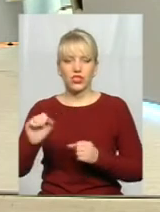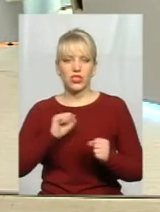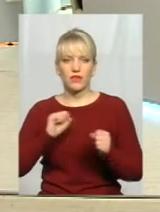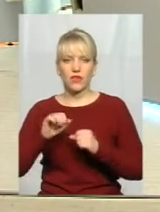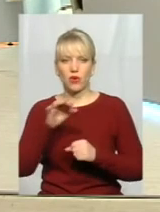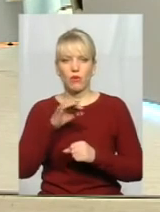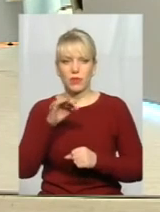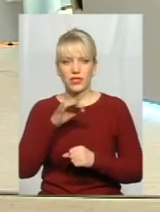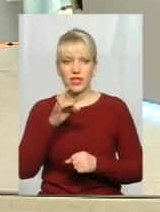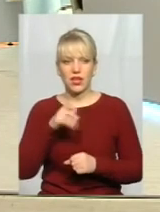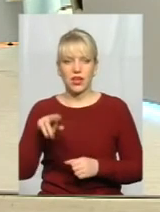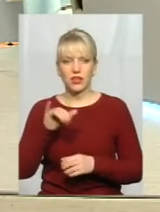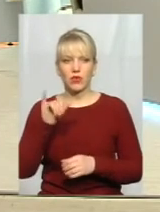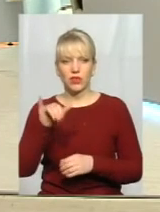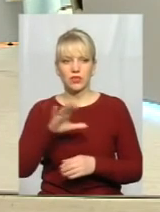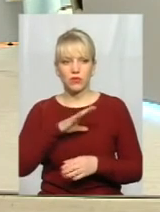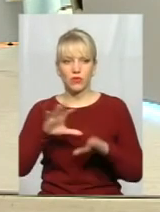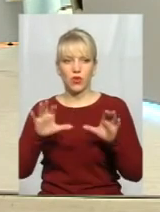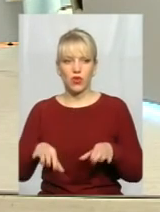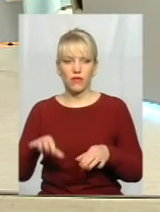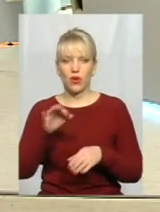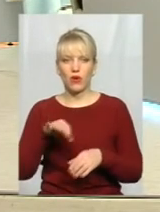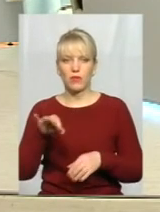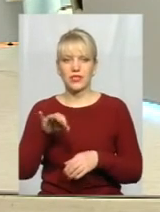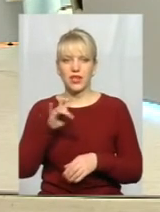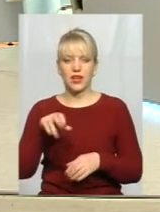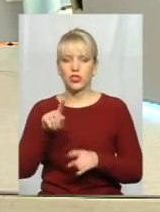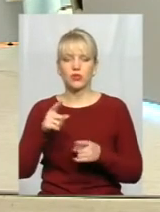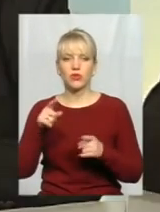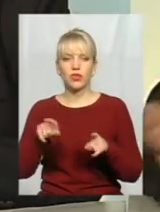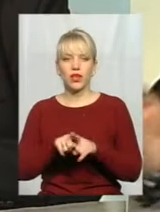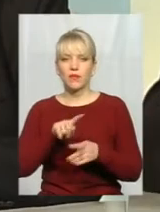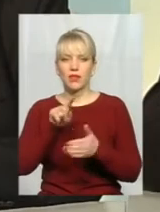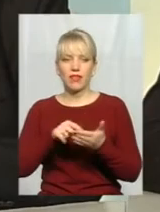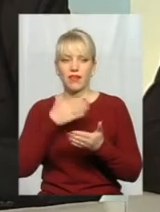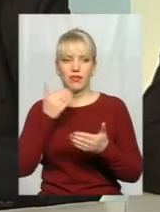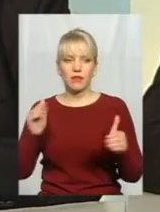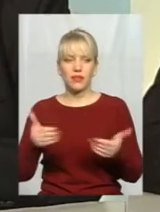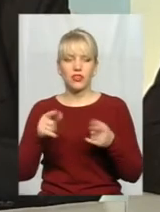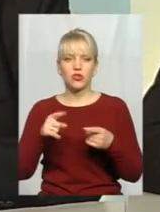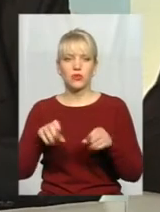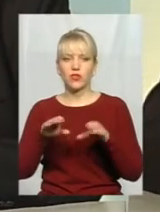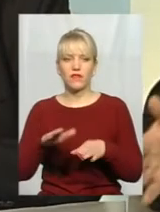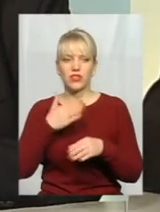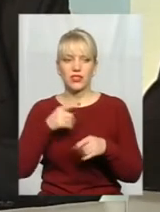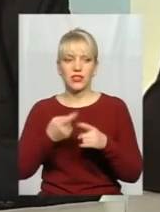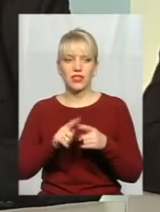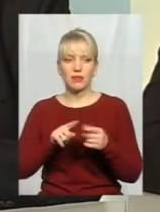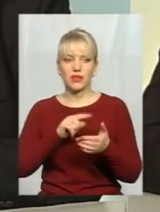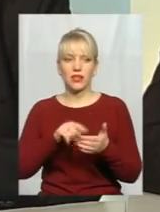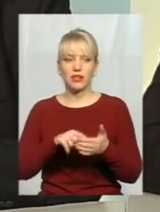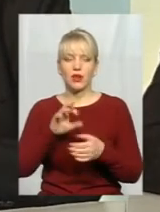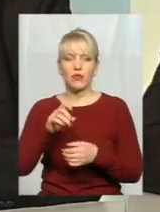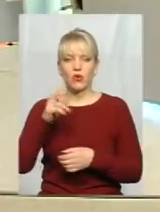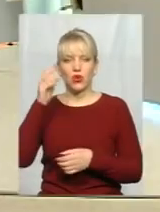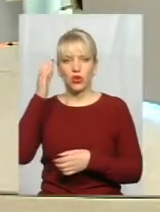обласної ради, да, був вас головою обласної ради, чому ви це питання не підняли? Чому ви тоді не вирішили це питання? Яке саме? По червоному-чорному